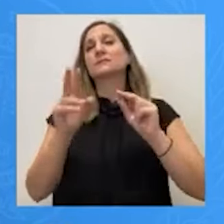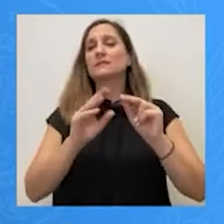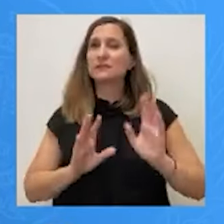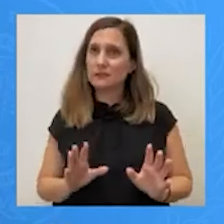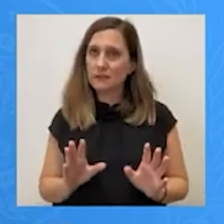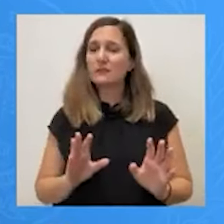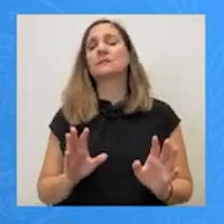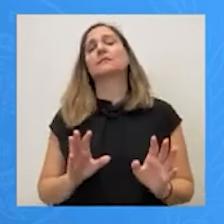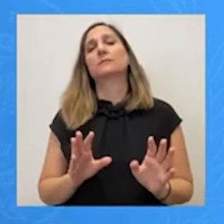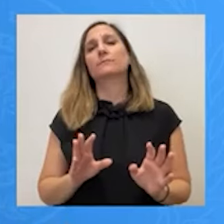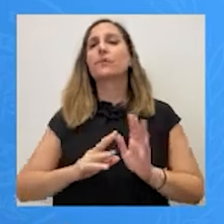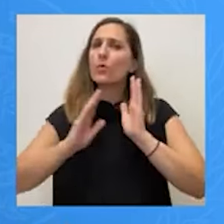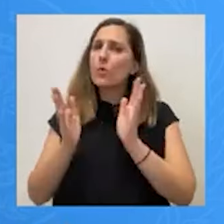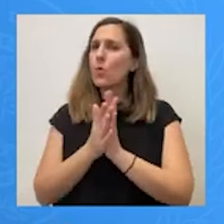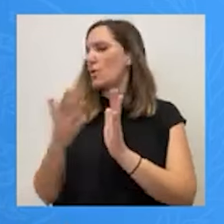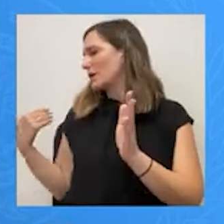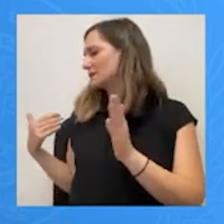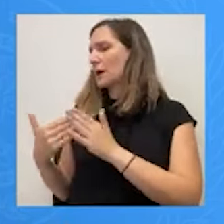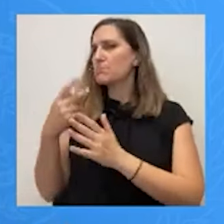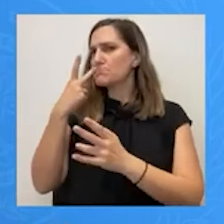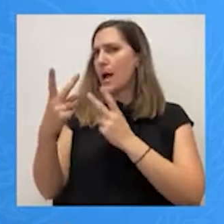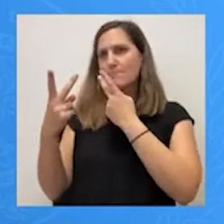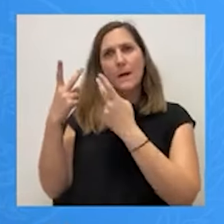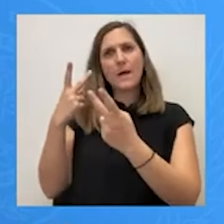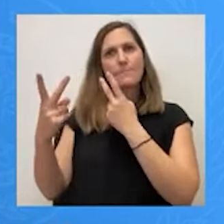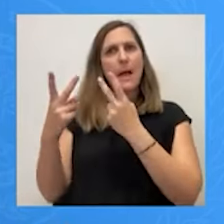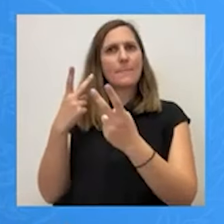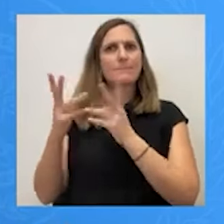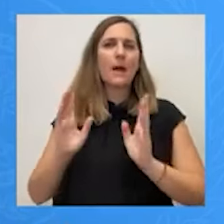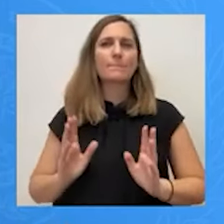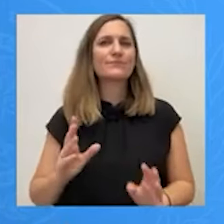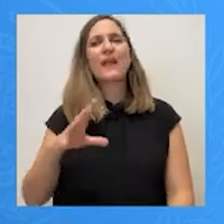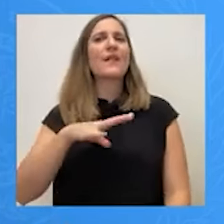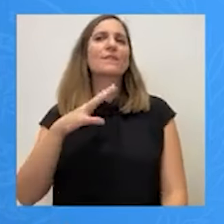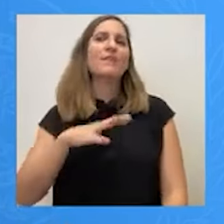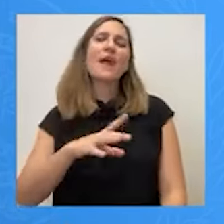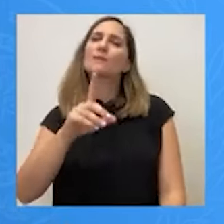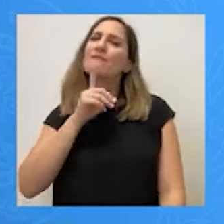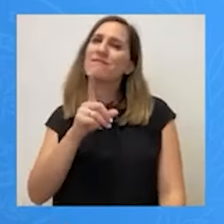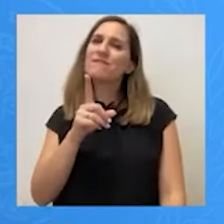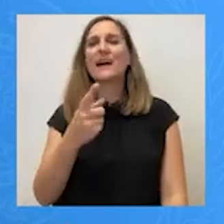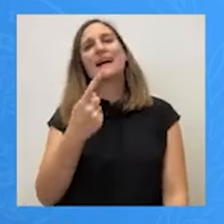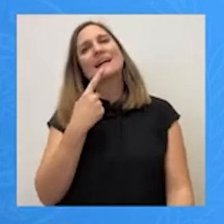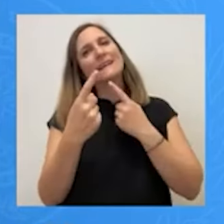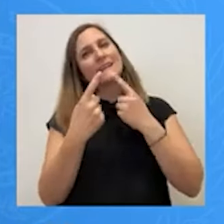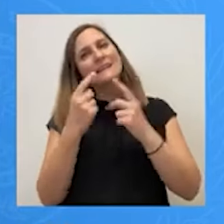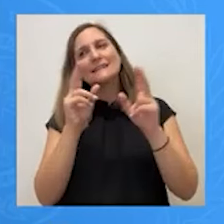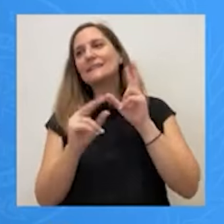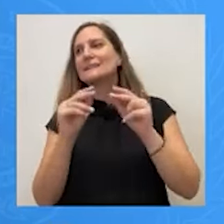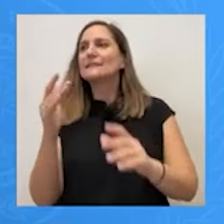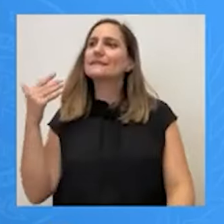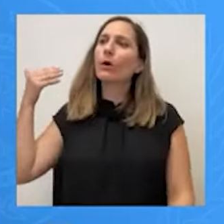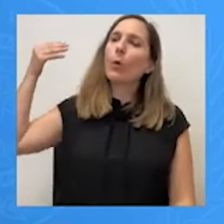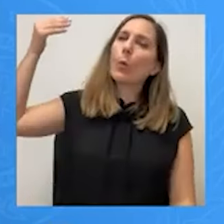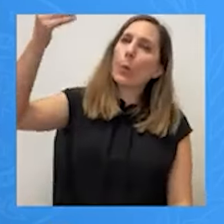ξαναδεί. Δεν είναι κατά τη γνώμη μας να παραπέμπουμε αυτή τη συζήτηση μόνο στο όταν θα είστε έτοιμοι μαζί με τις